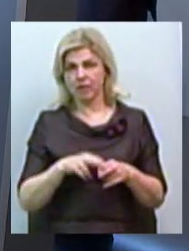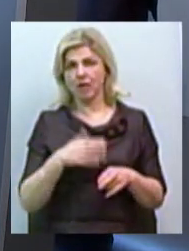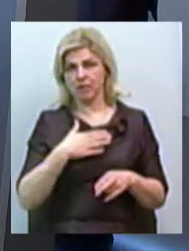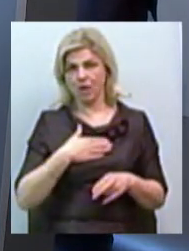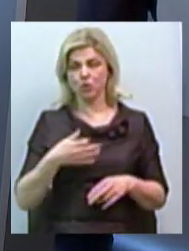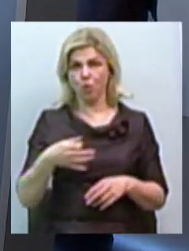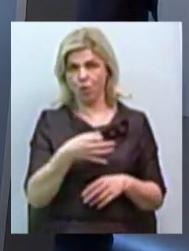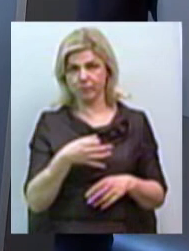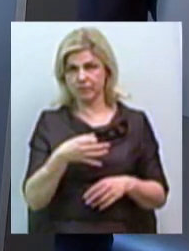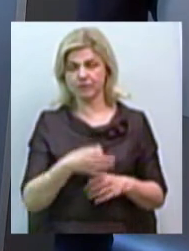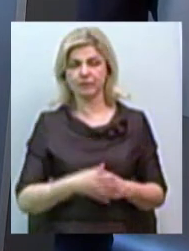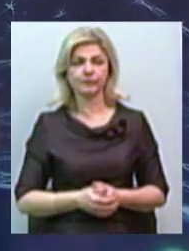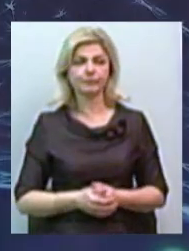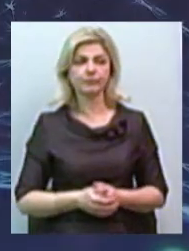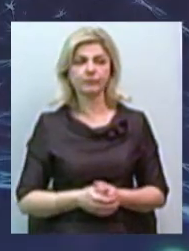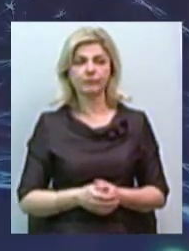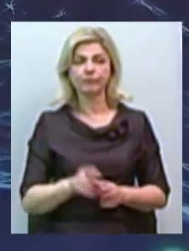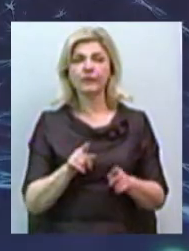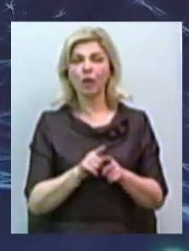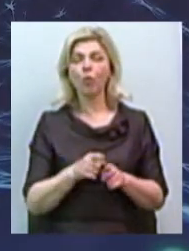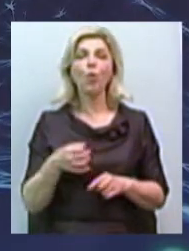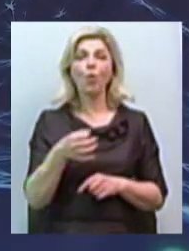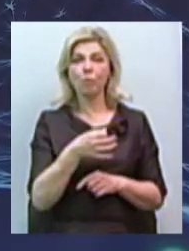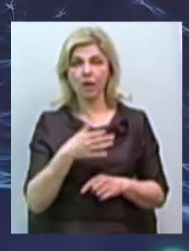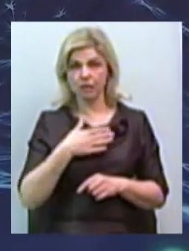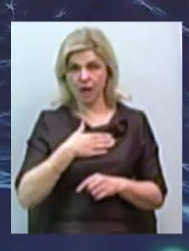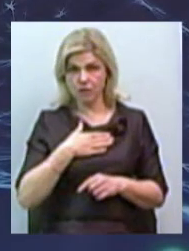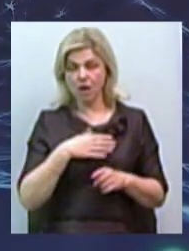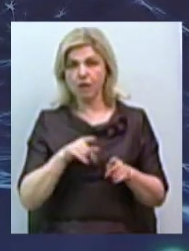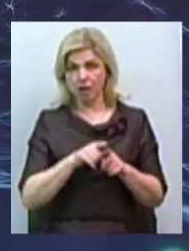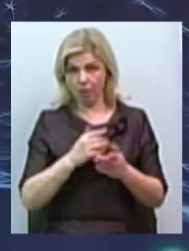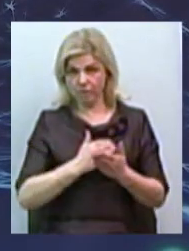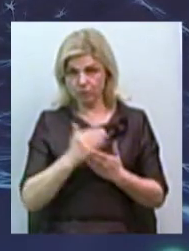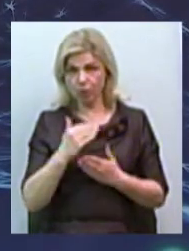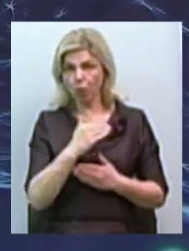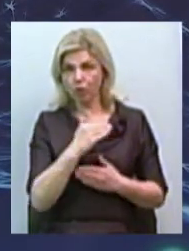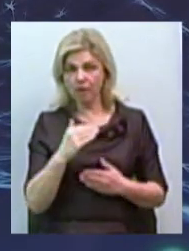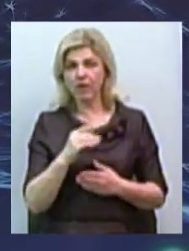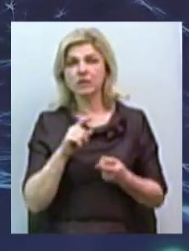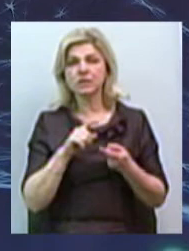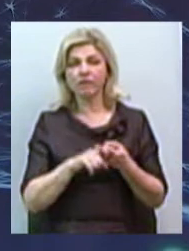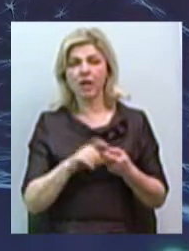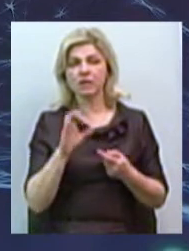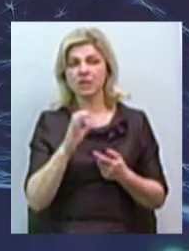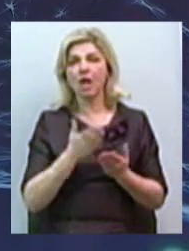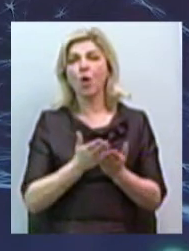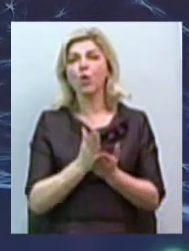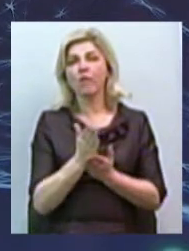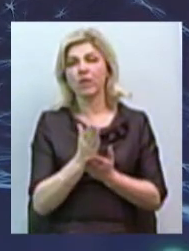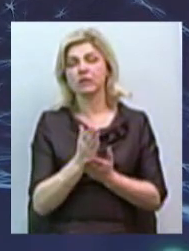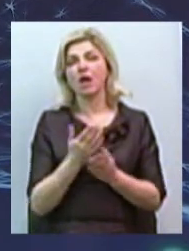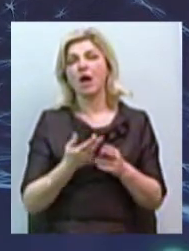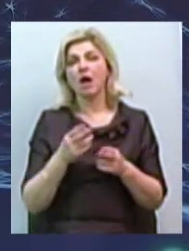В нашій області такий високий уровень заболеваемости зв'язан с географическим расположенням, це с